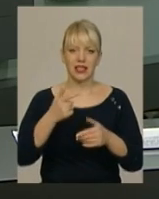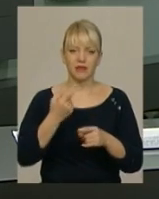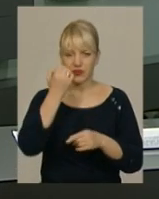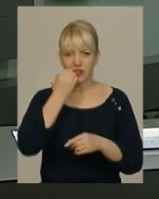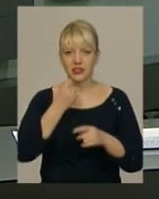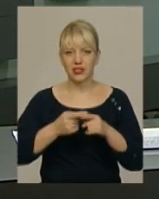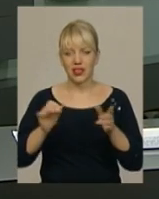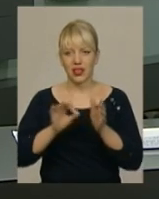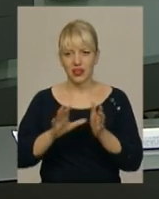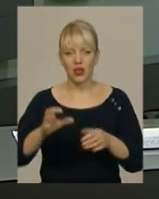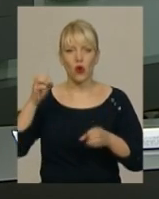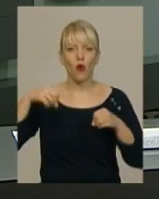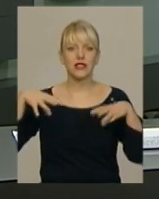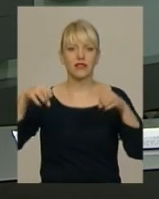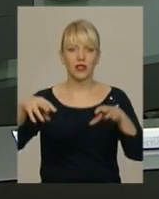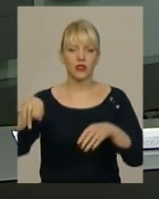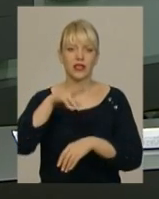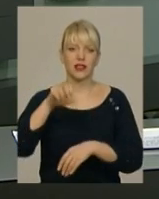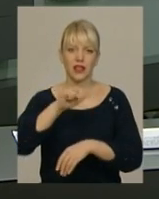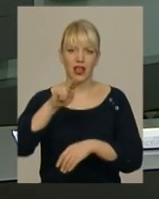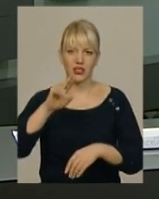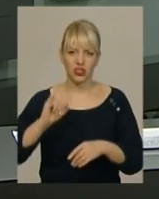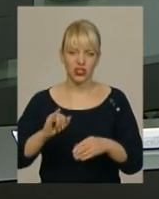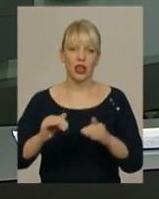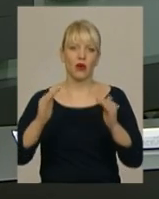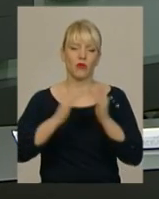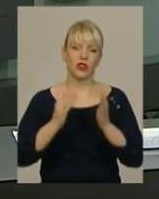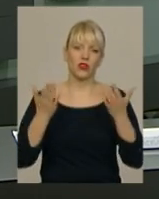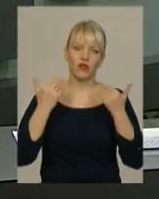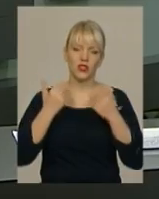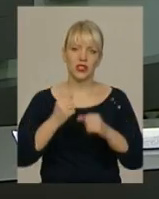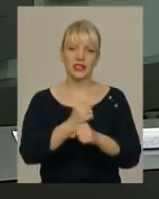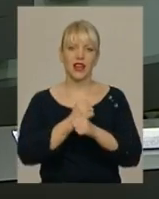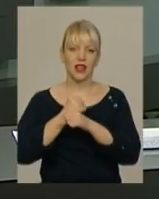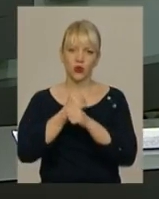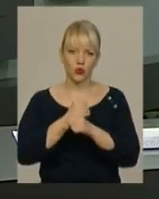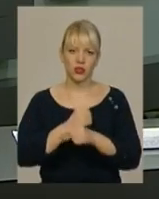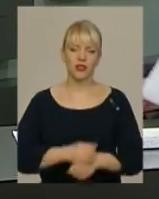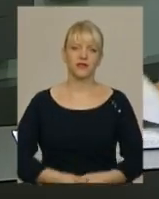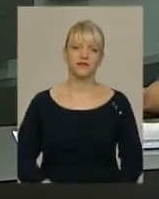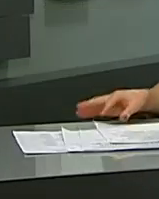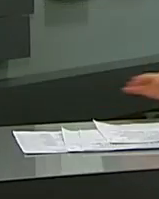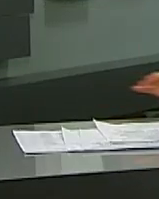віддалені від основних ліній електропередач – дачі, будинки відпочинку, санаторії і заміські будинки.